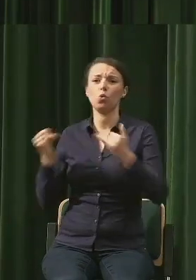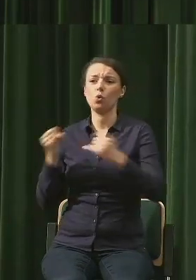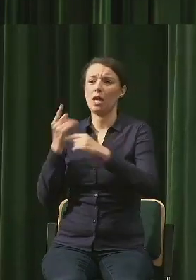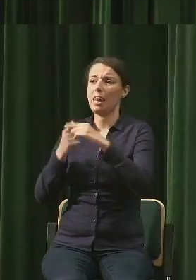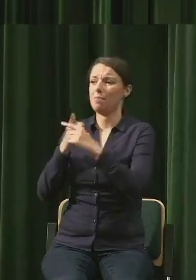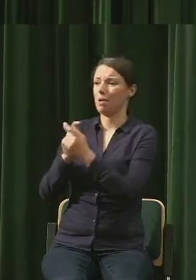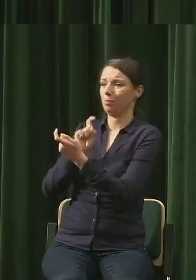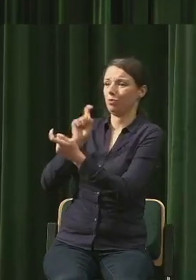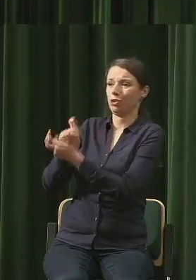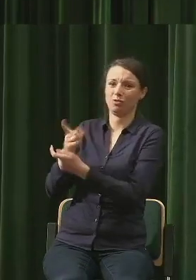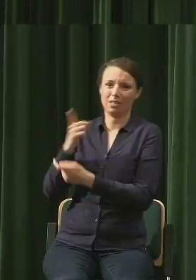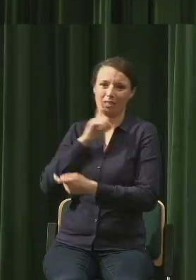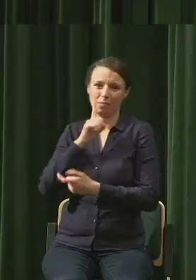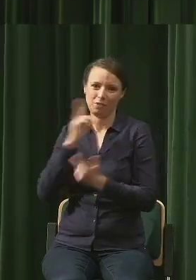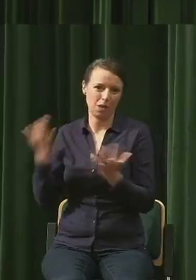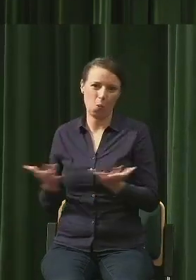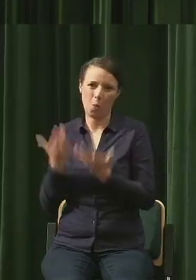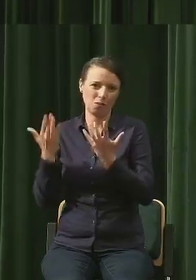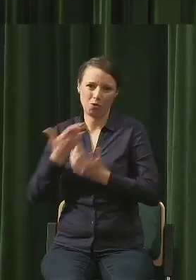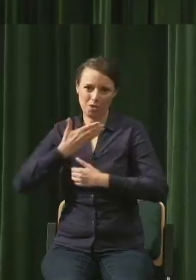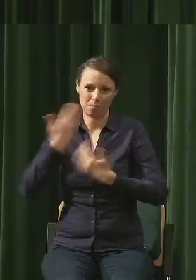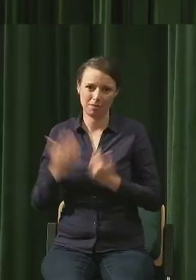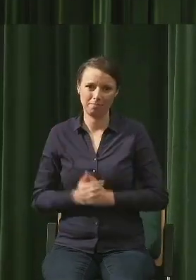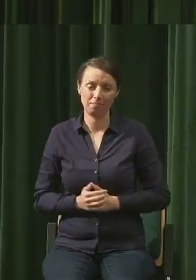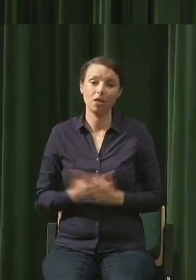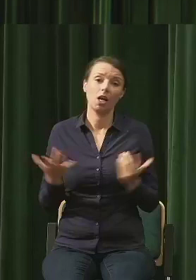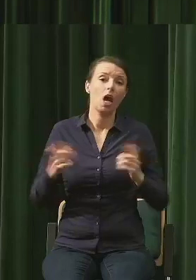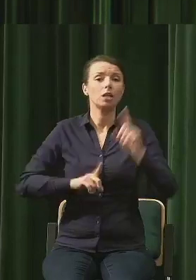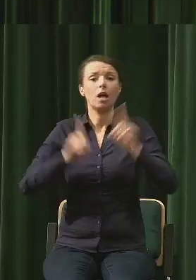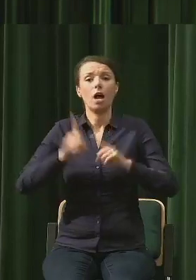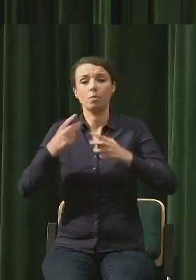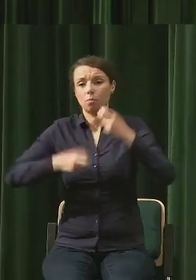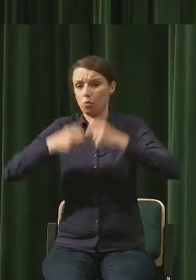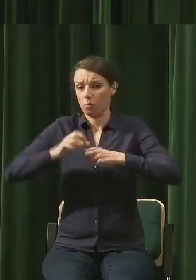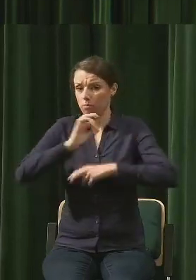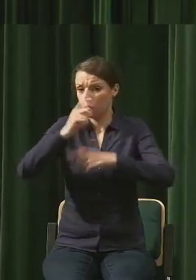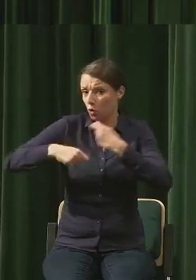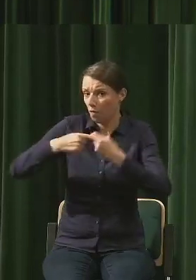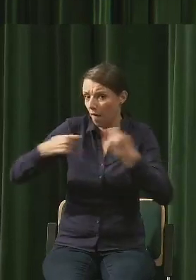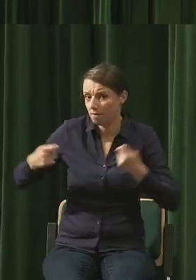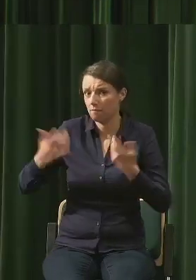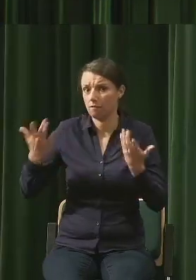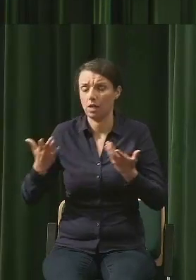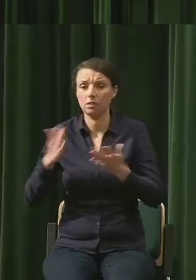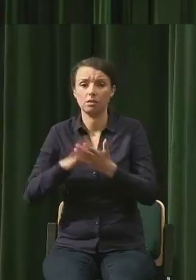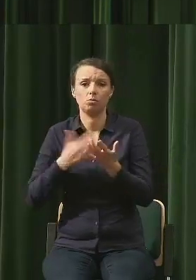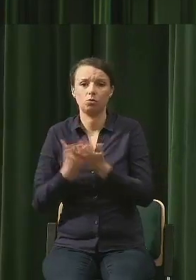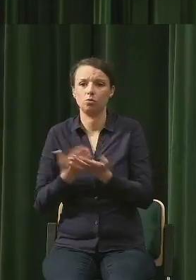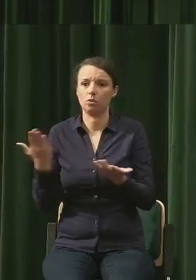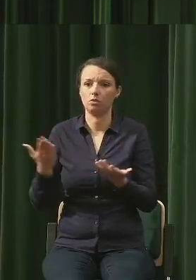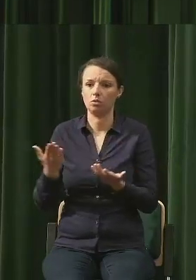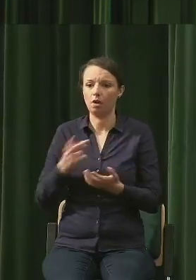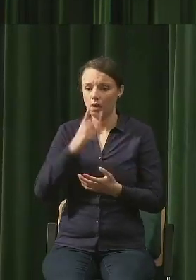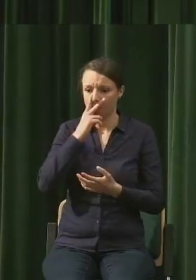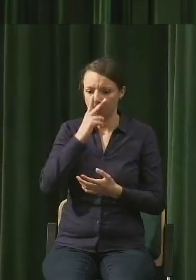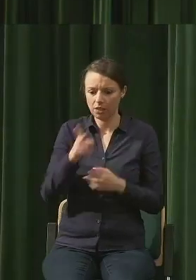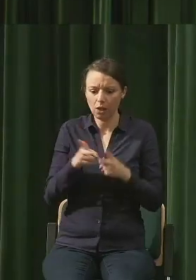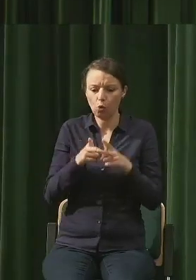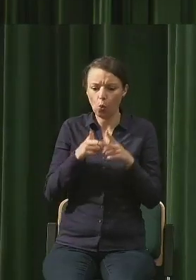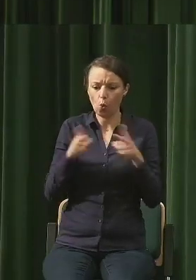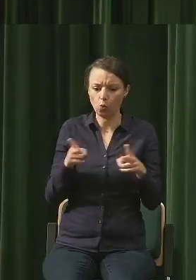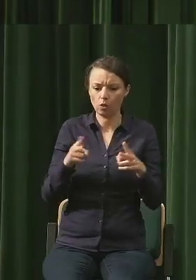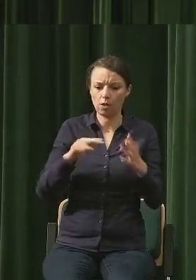rozwiązywania problemu, znaczy to rozwiązanie problemu, że inaczej rzeczy wyglądają na krótką metę, inaczej na